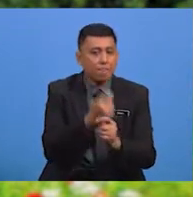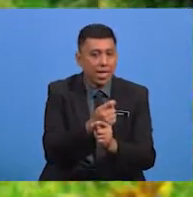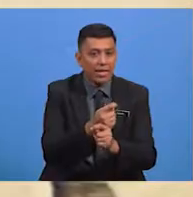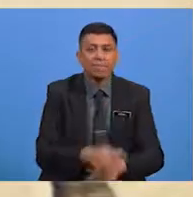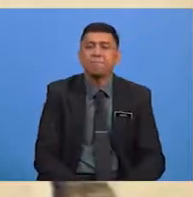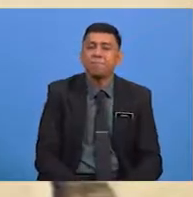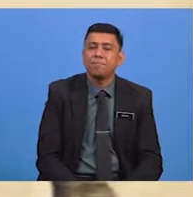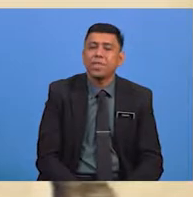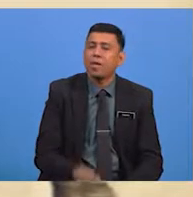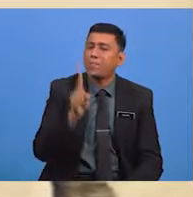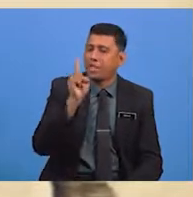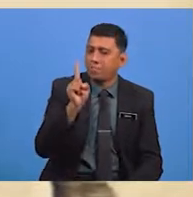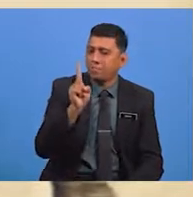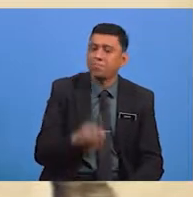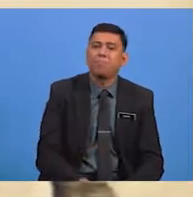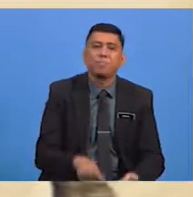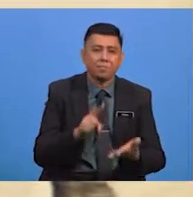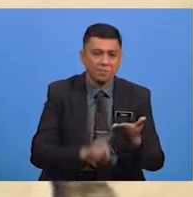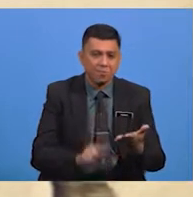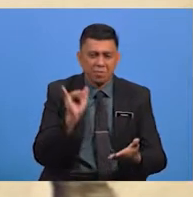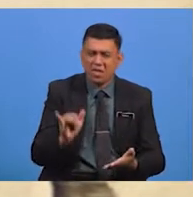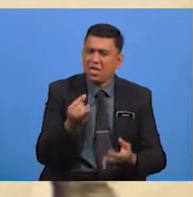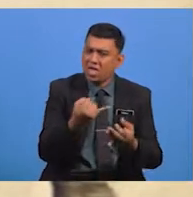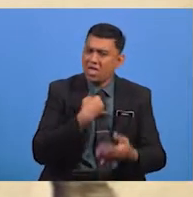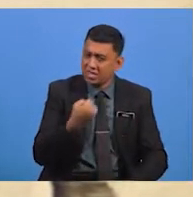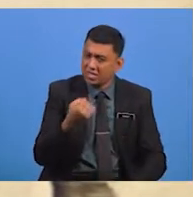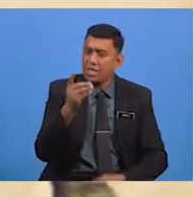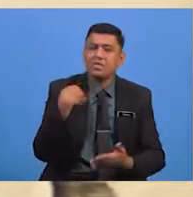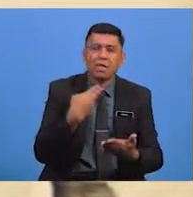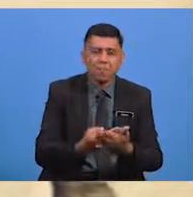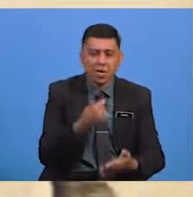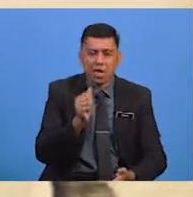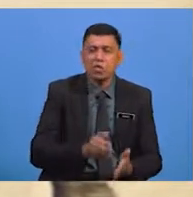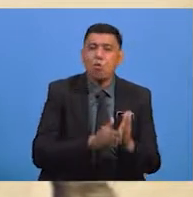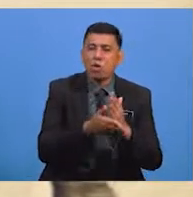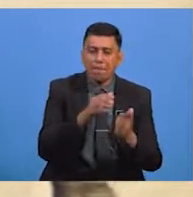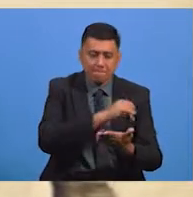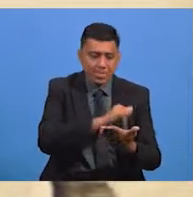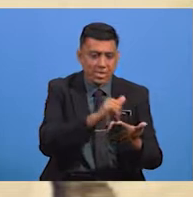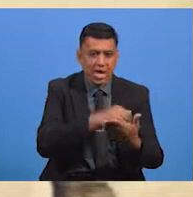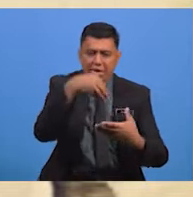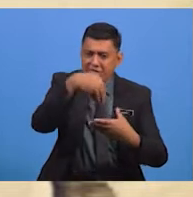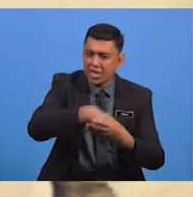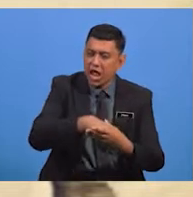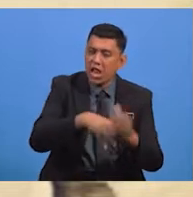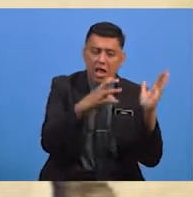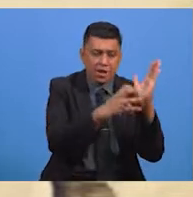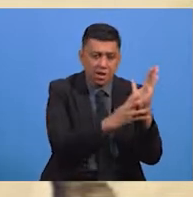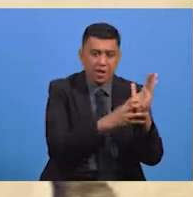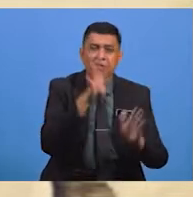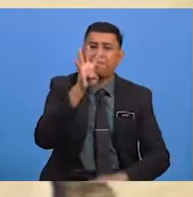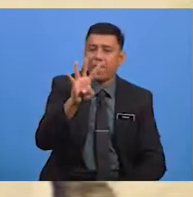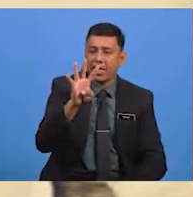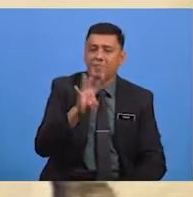Soalan Pertama Apakah Yang Ingin Disampaikan Oleh Penyair Dalam Rangkap Keempat